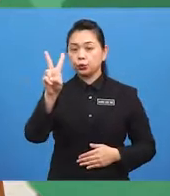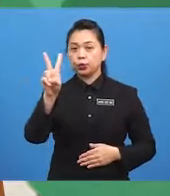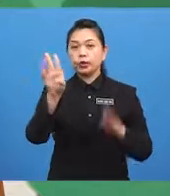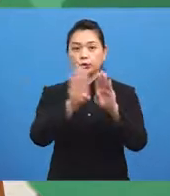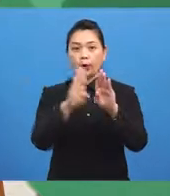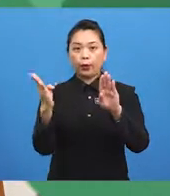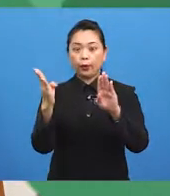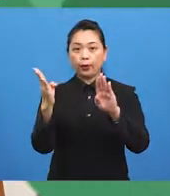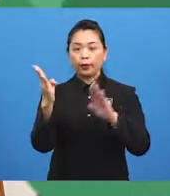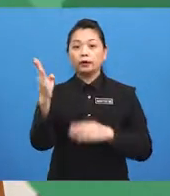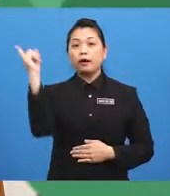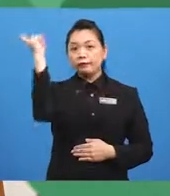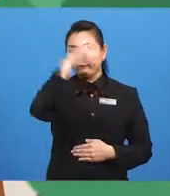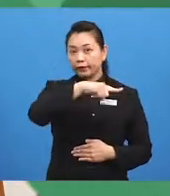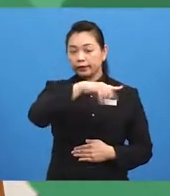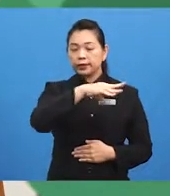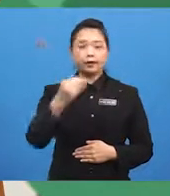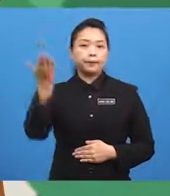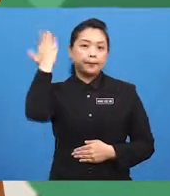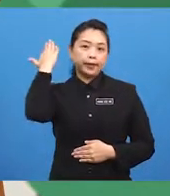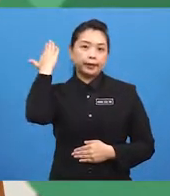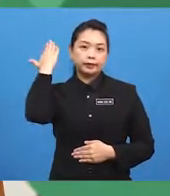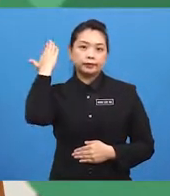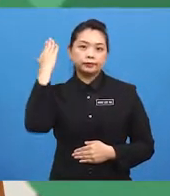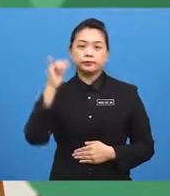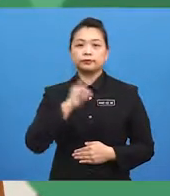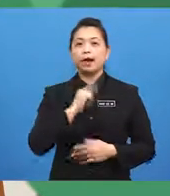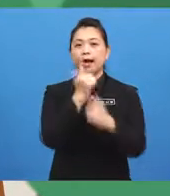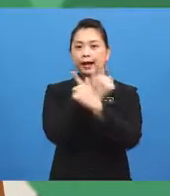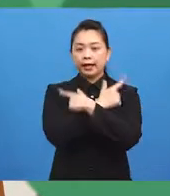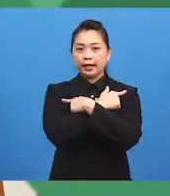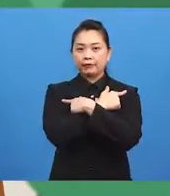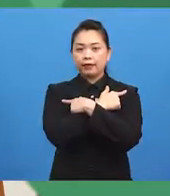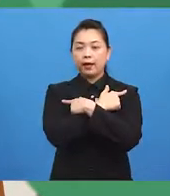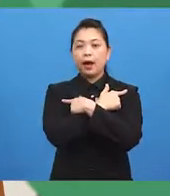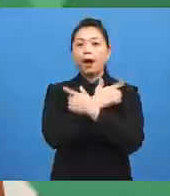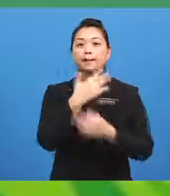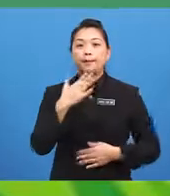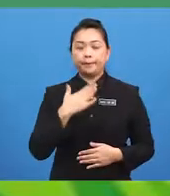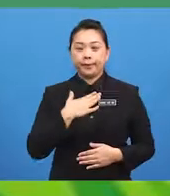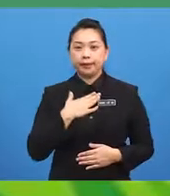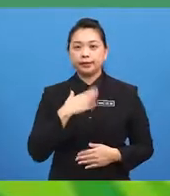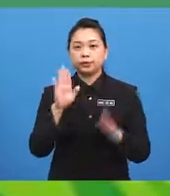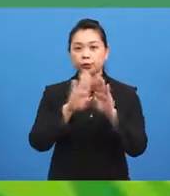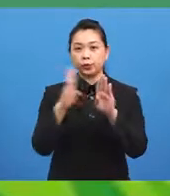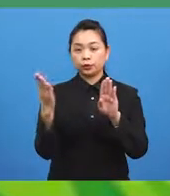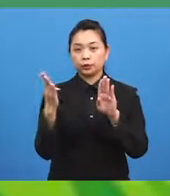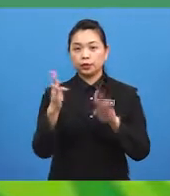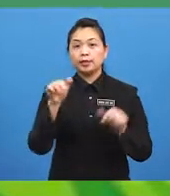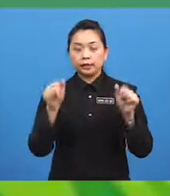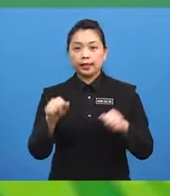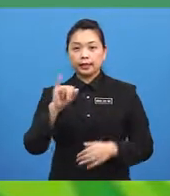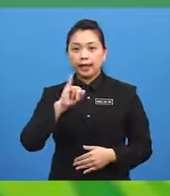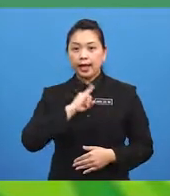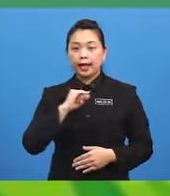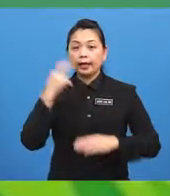door and a back door. I love my red doors. Can I use the door